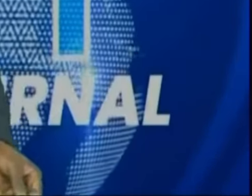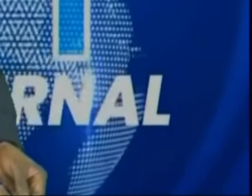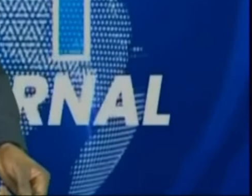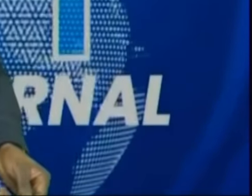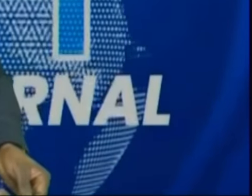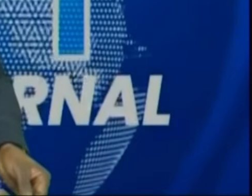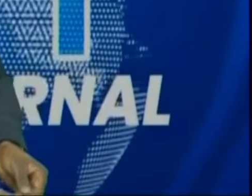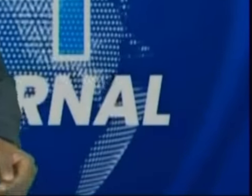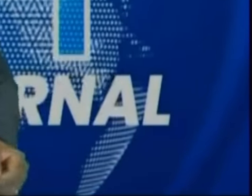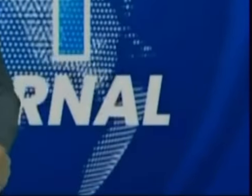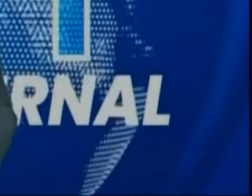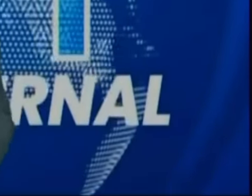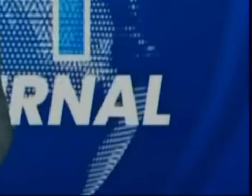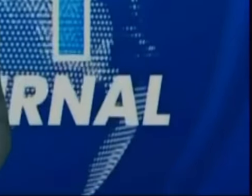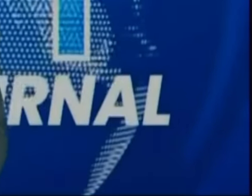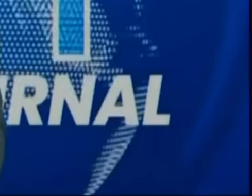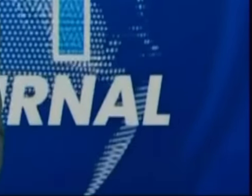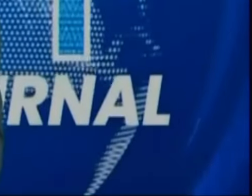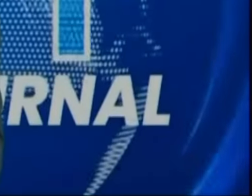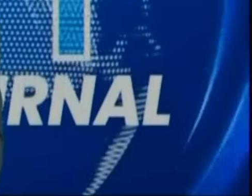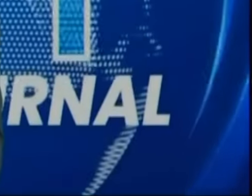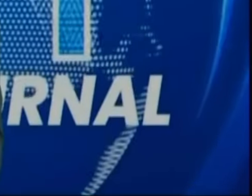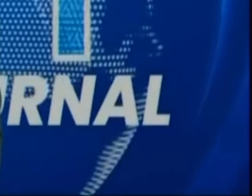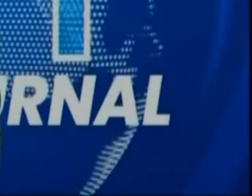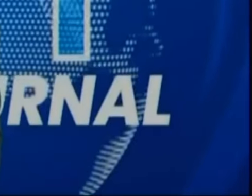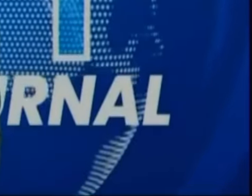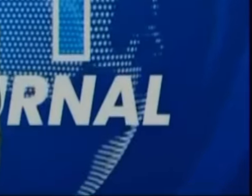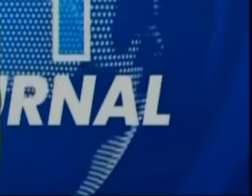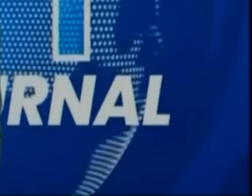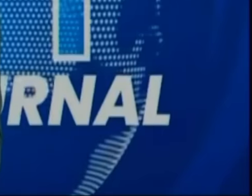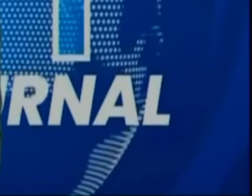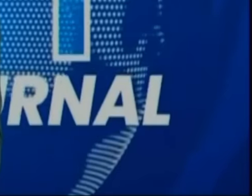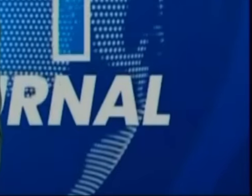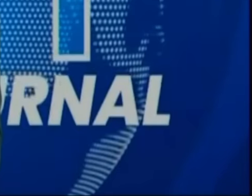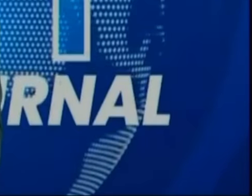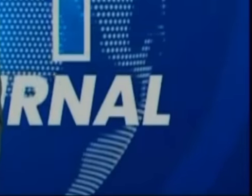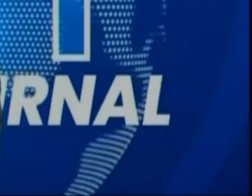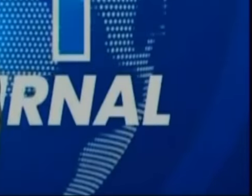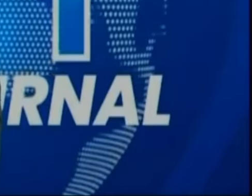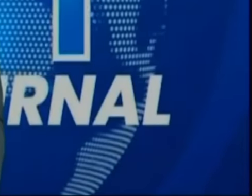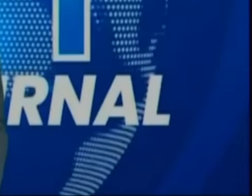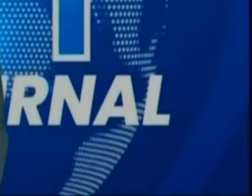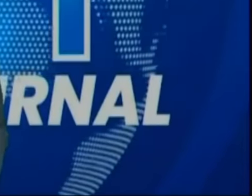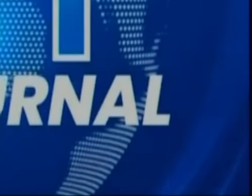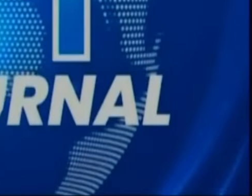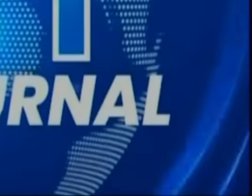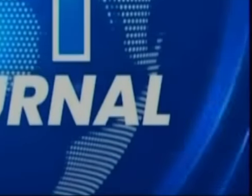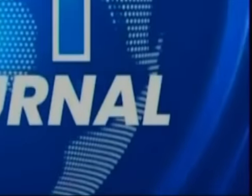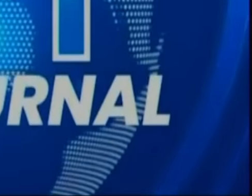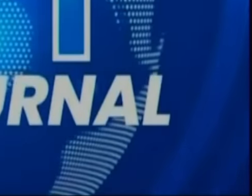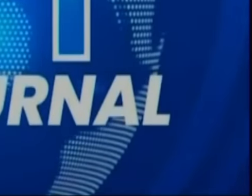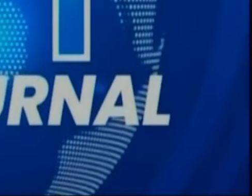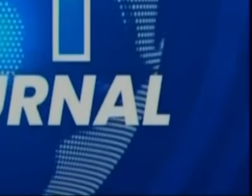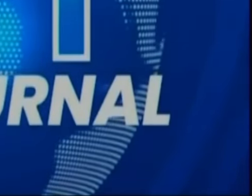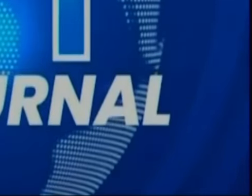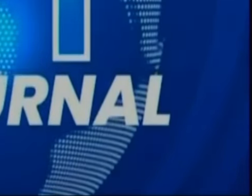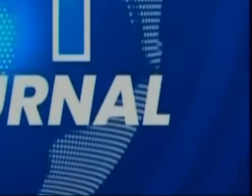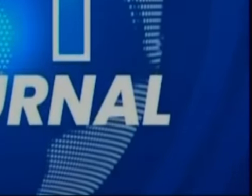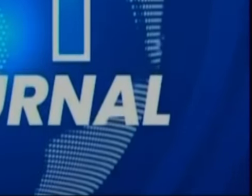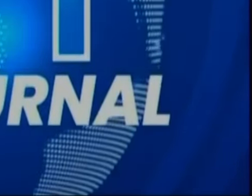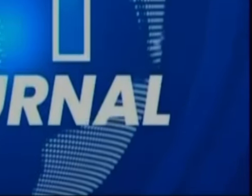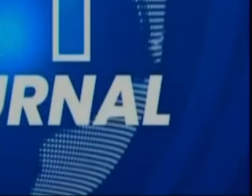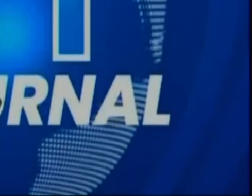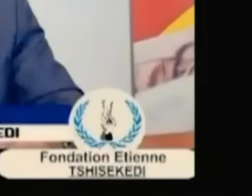personnalités et des membres proches de la famille ont pris part à cette célébration eucharistique à laquelle a assisté Blandine Nzo.